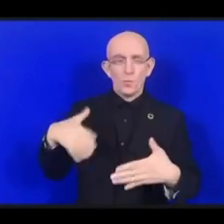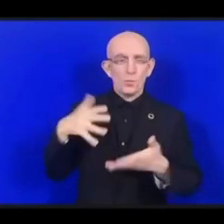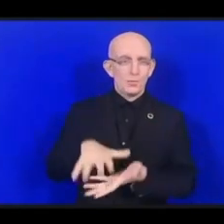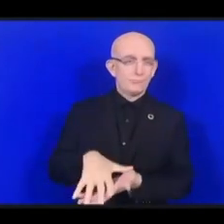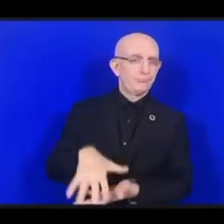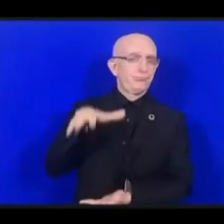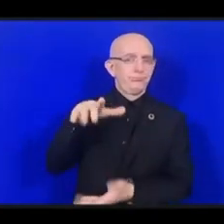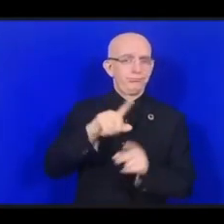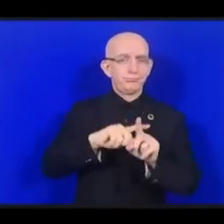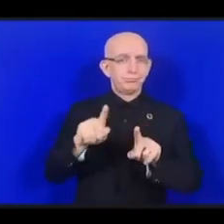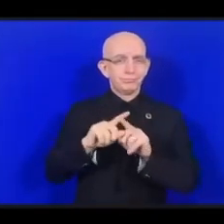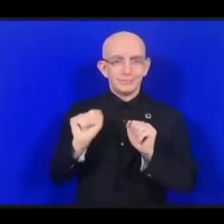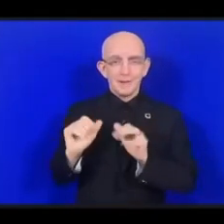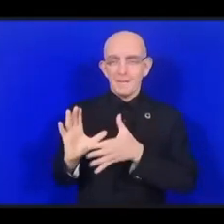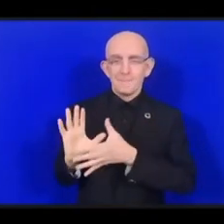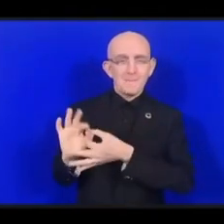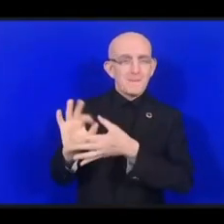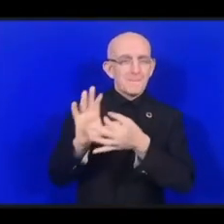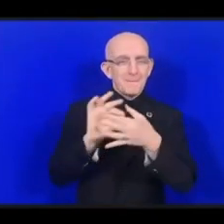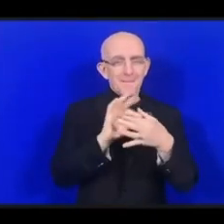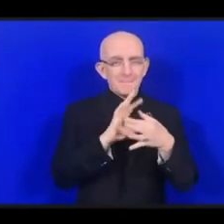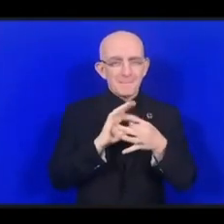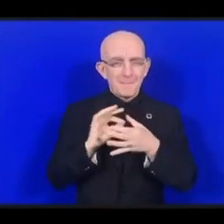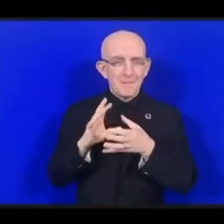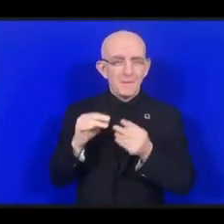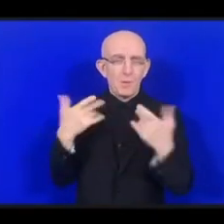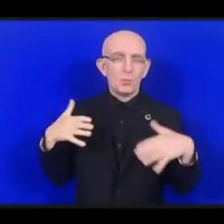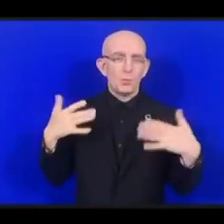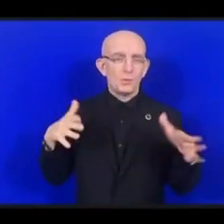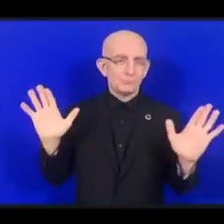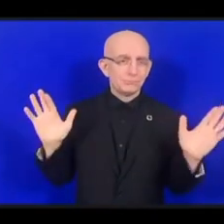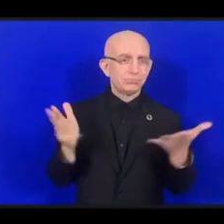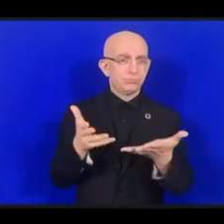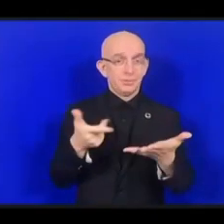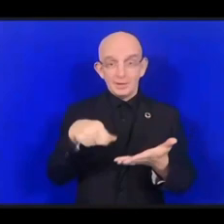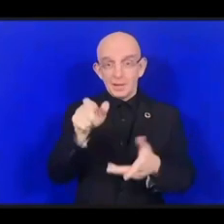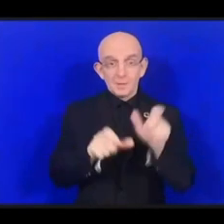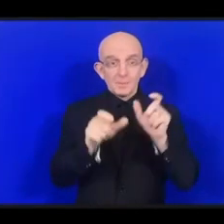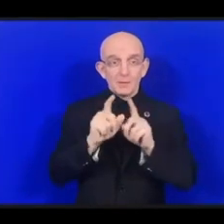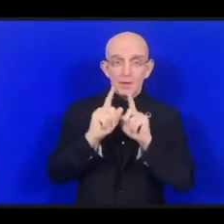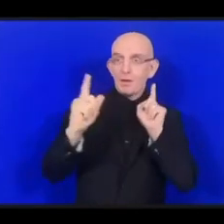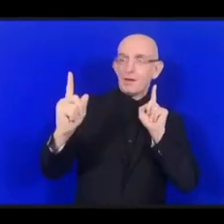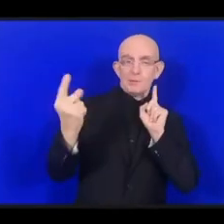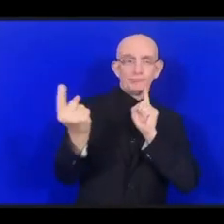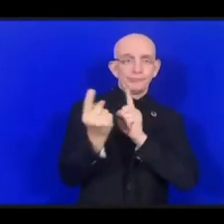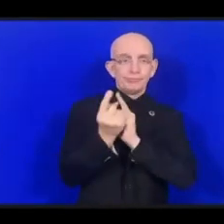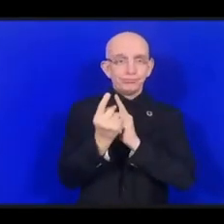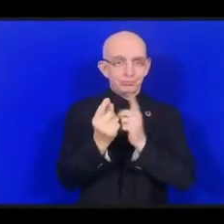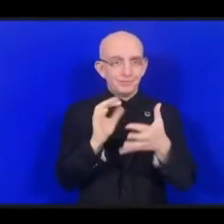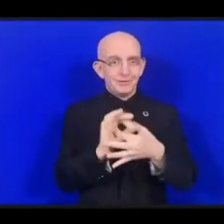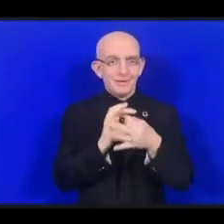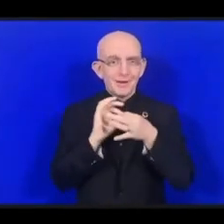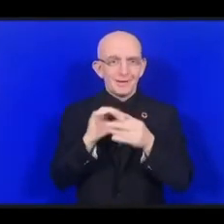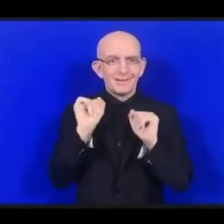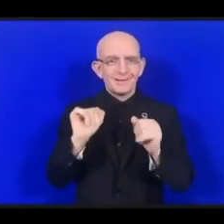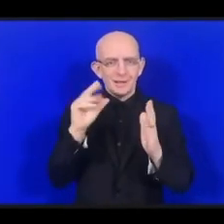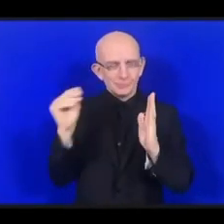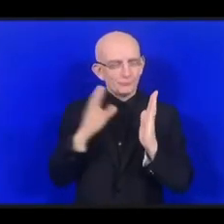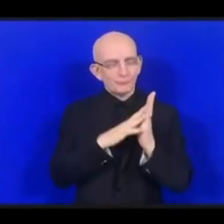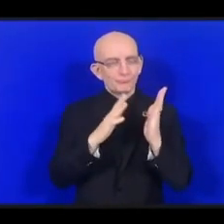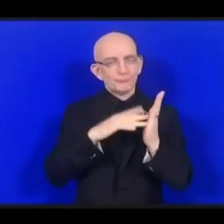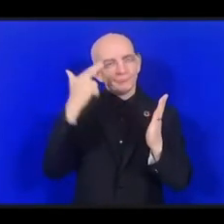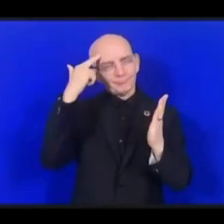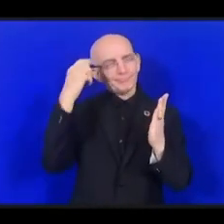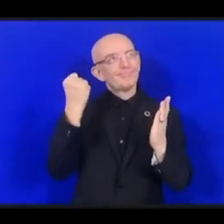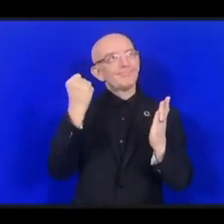креативности, вдохновления и любознательности. Интернет помогает нам обогащать наши жизни, налаживать связи